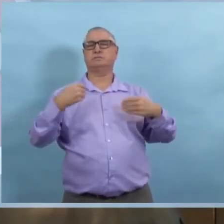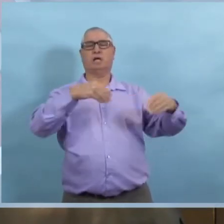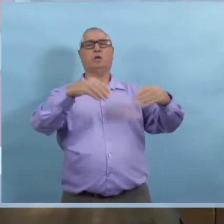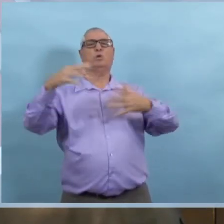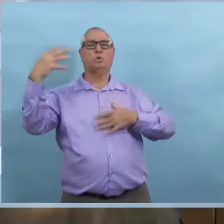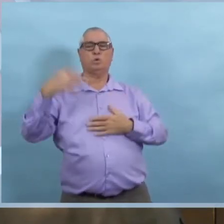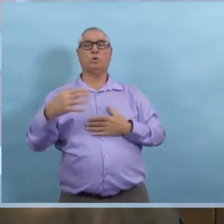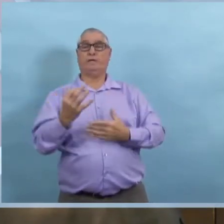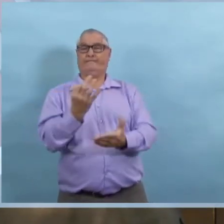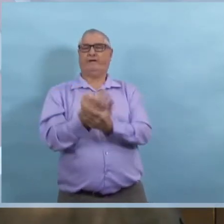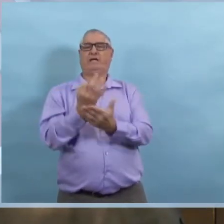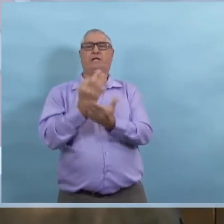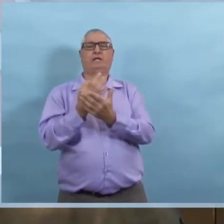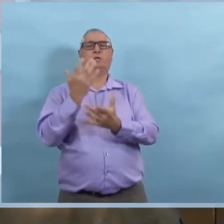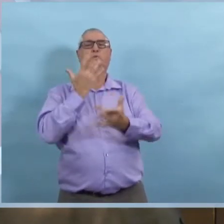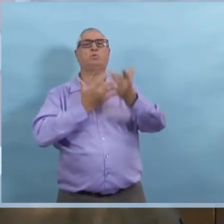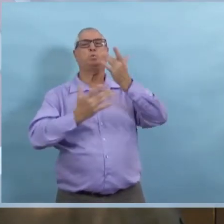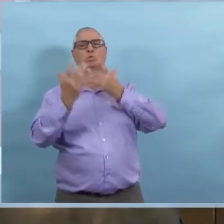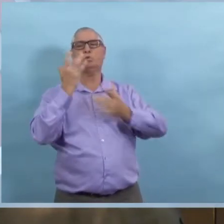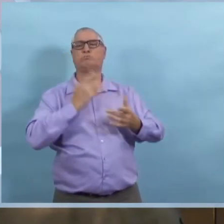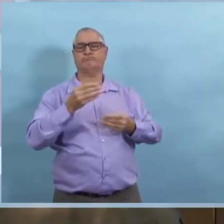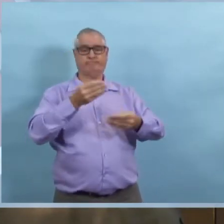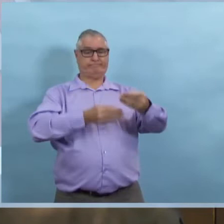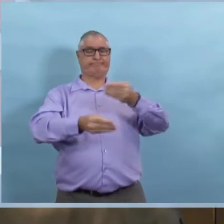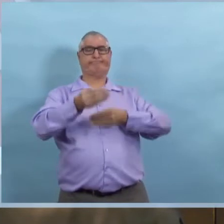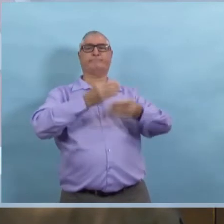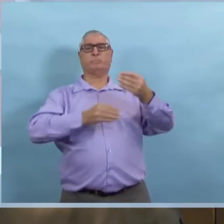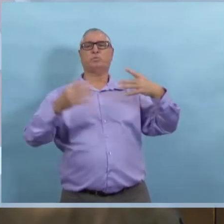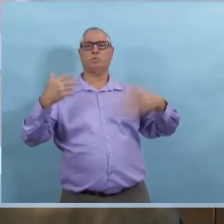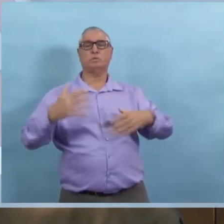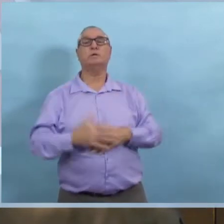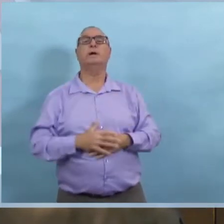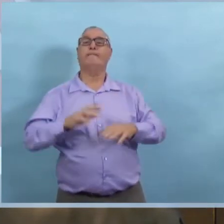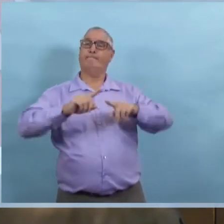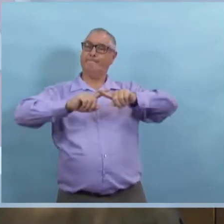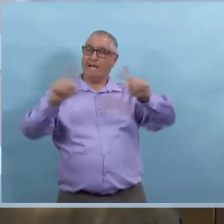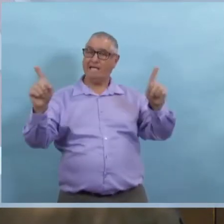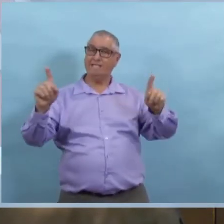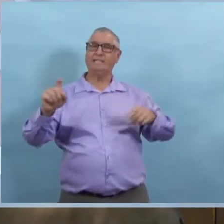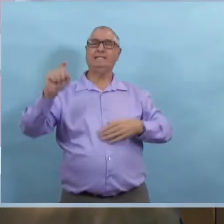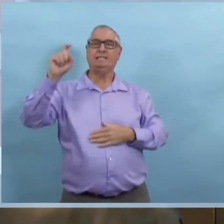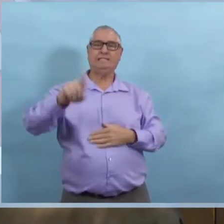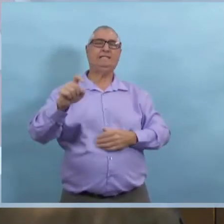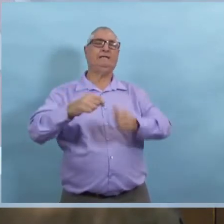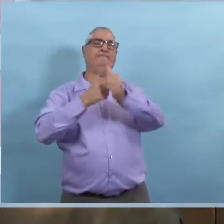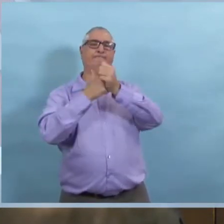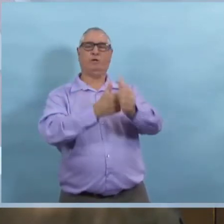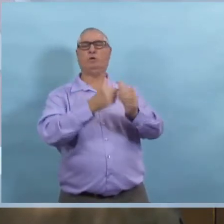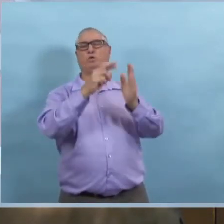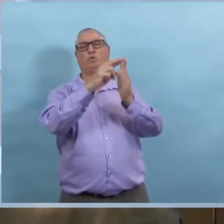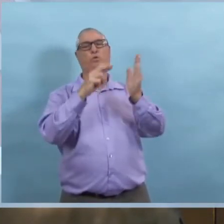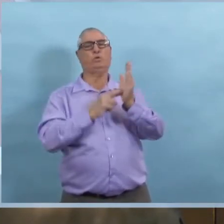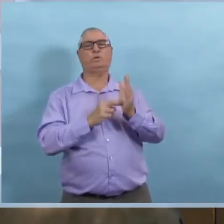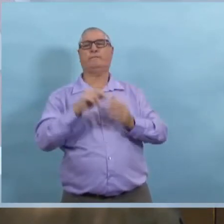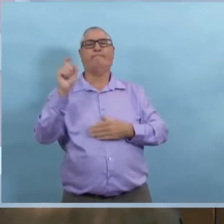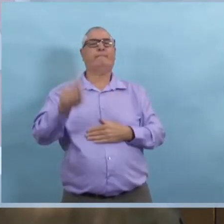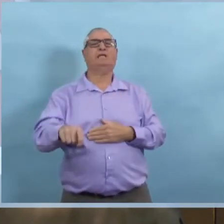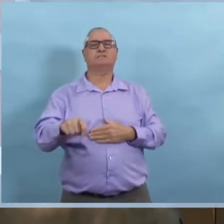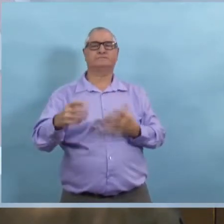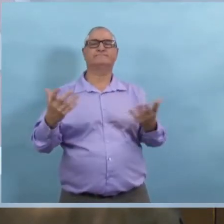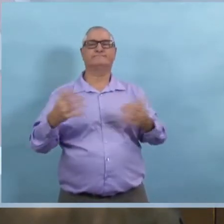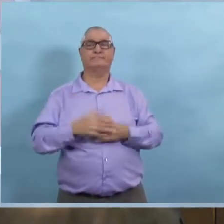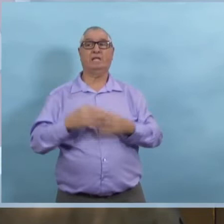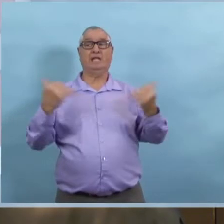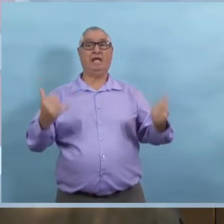pour tout le secteur du détail et de la restauration. On n'est pas là pour ignorer cette préoccupation. Mais ce que l'on dit, c'est que l